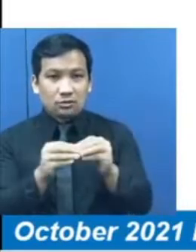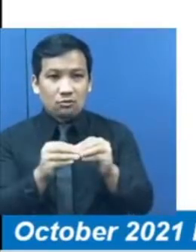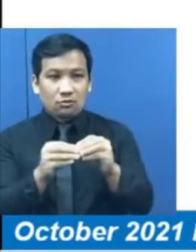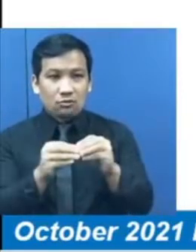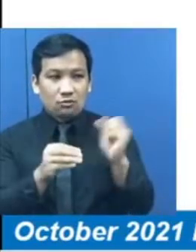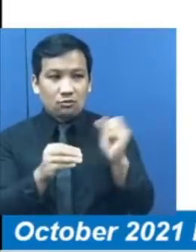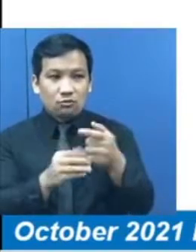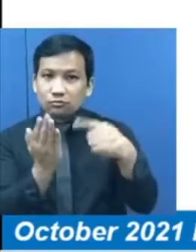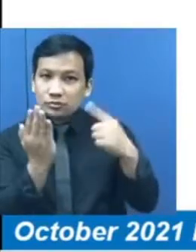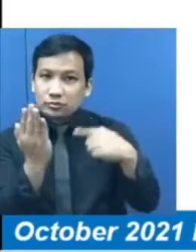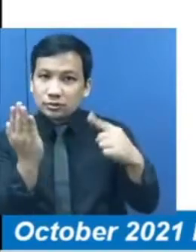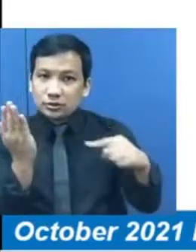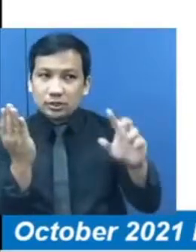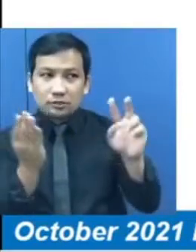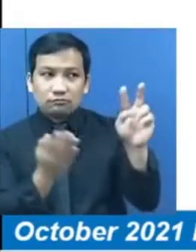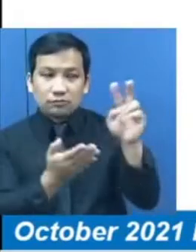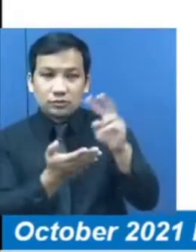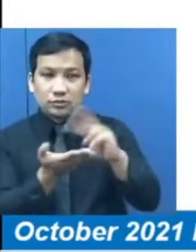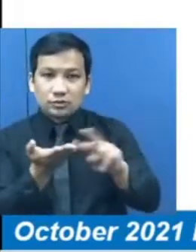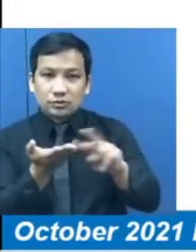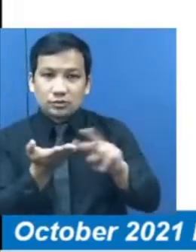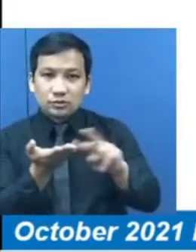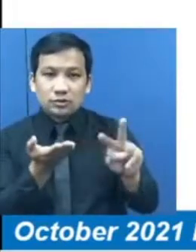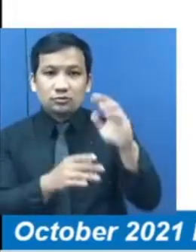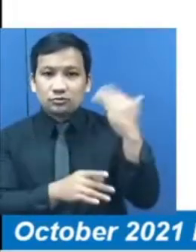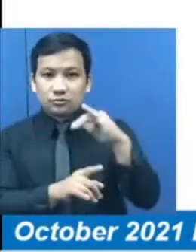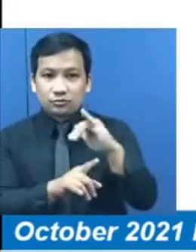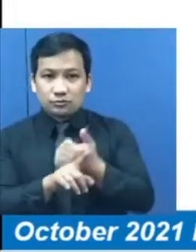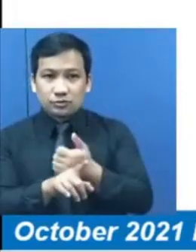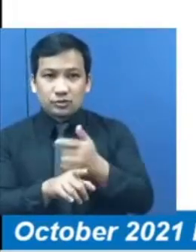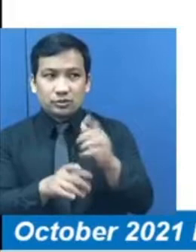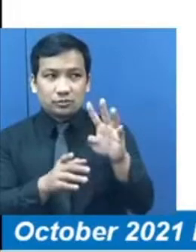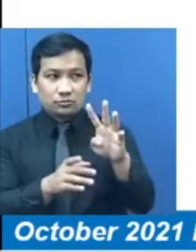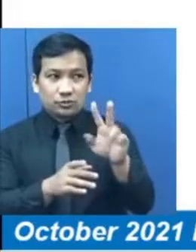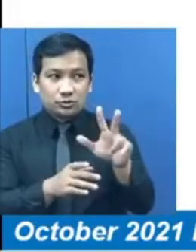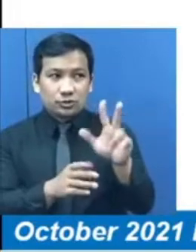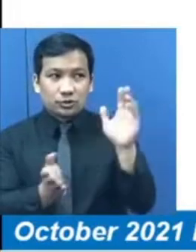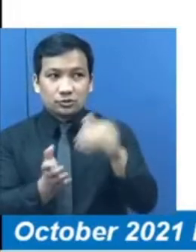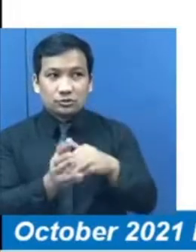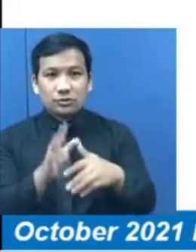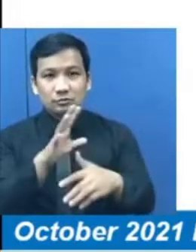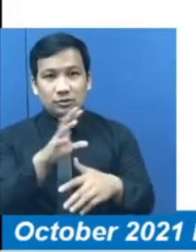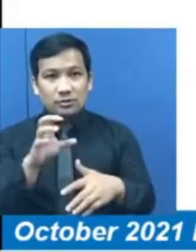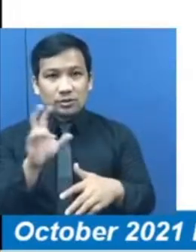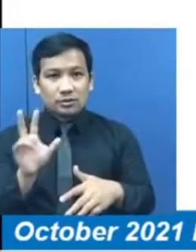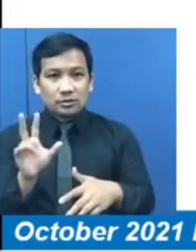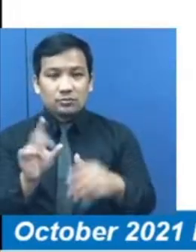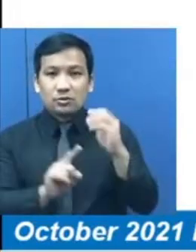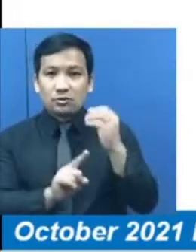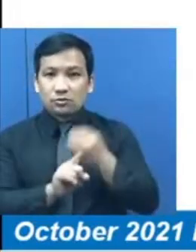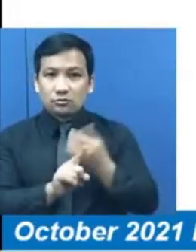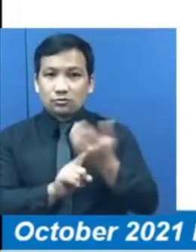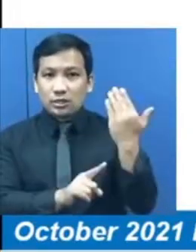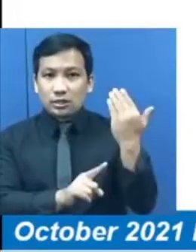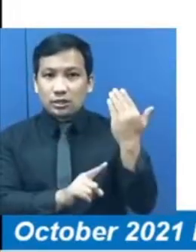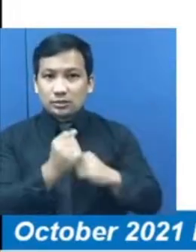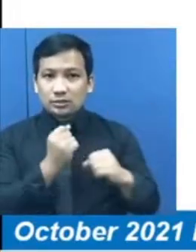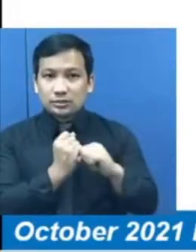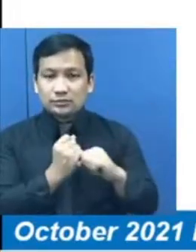na nasurvey noong Hulyo 2021 at 43,503 noong Oktober ng nakaraang taon.